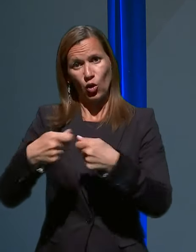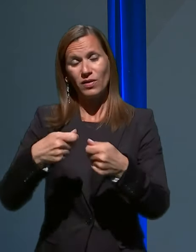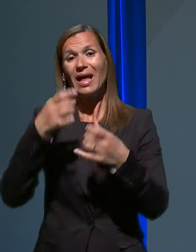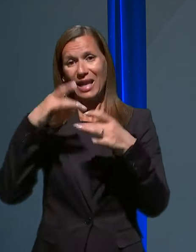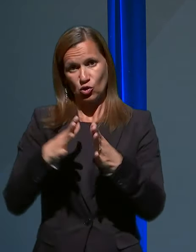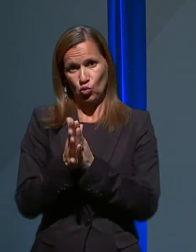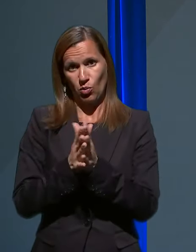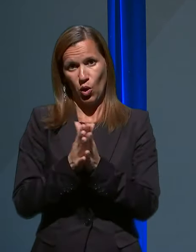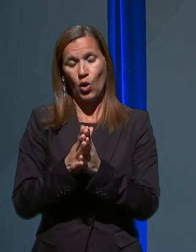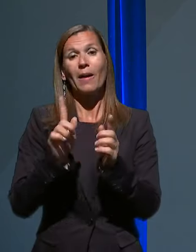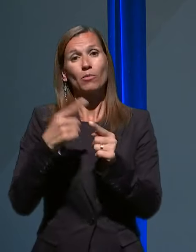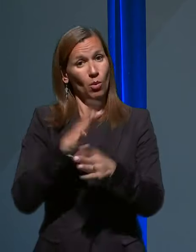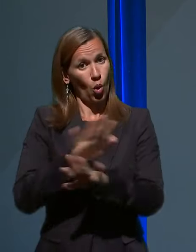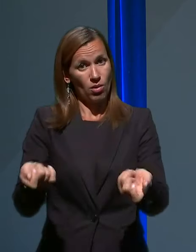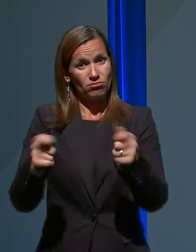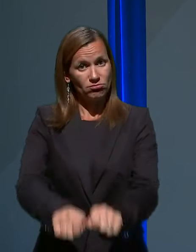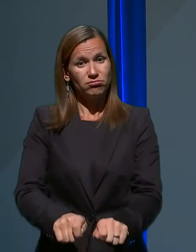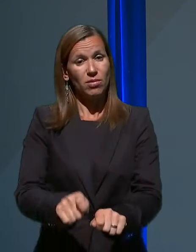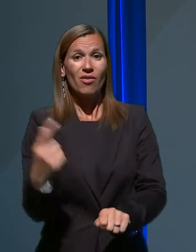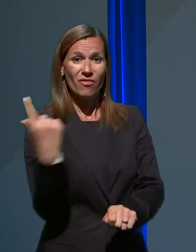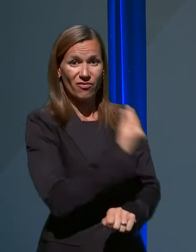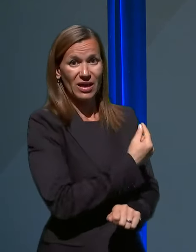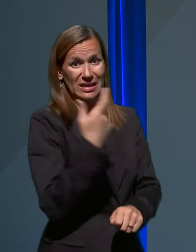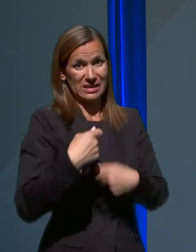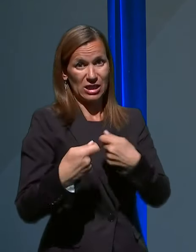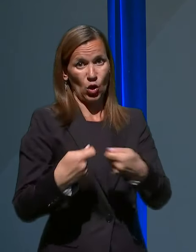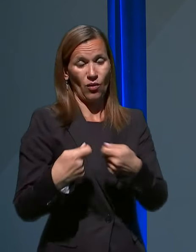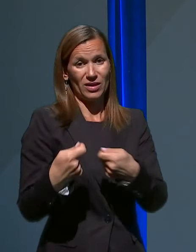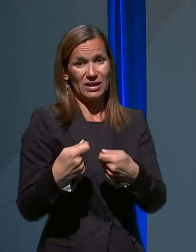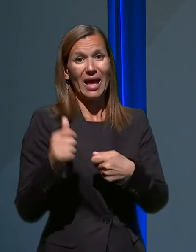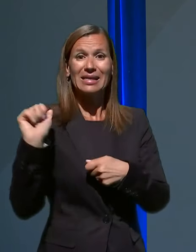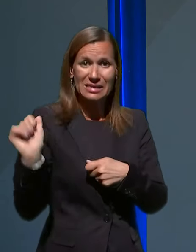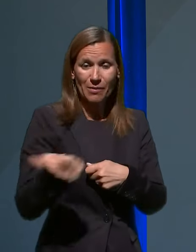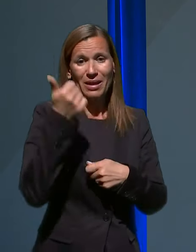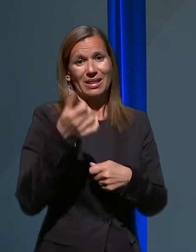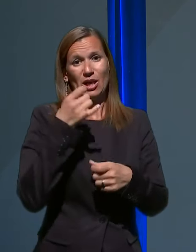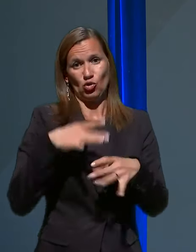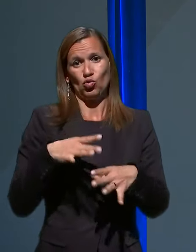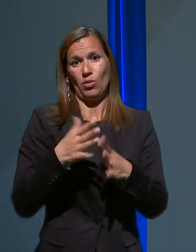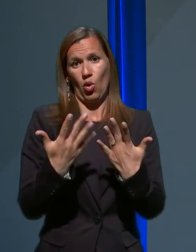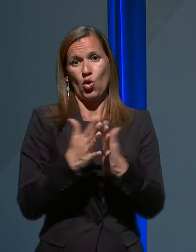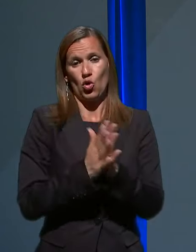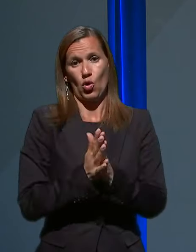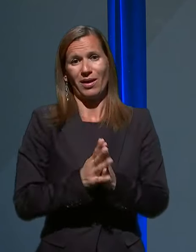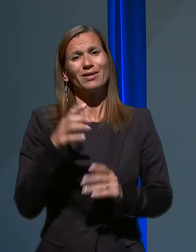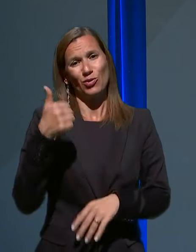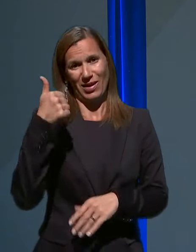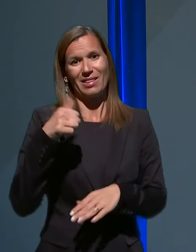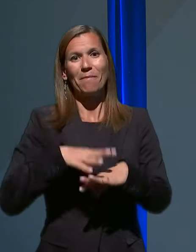pridemo iz trgovine, oziroma, ko oddamo voziček ponovno. To je en tak praktičen